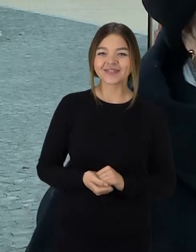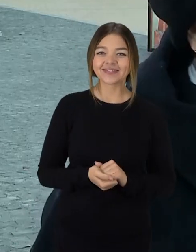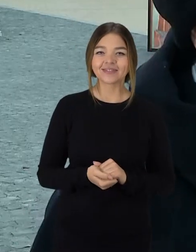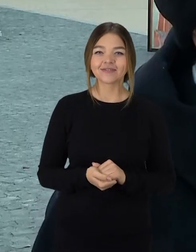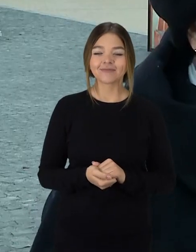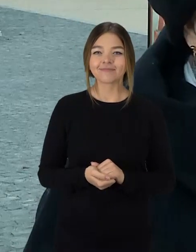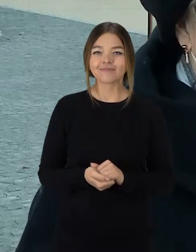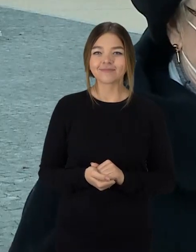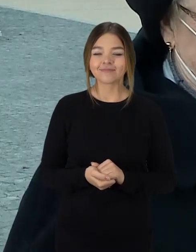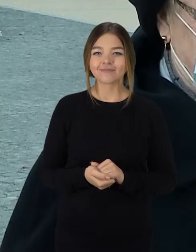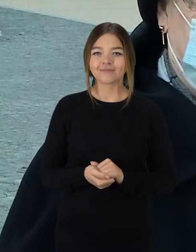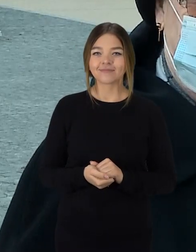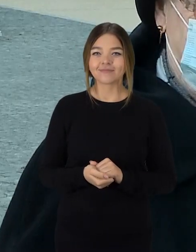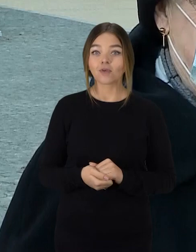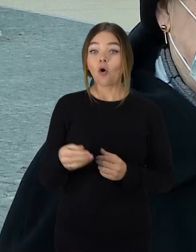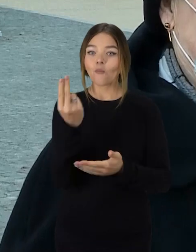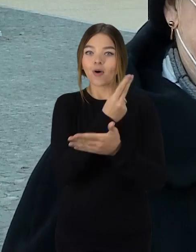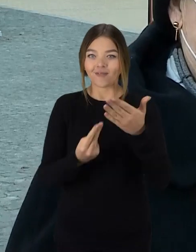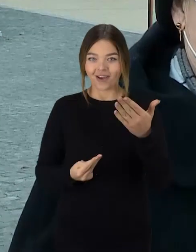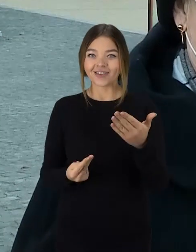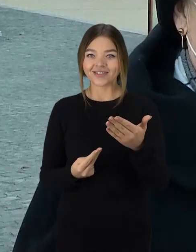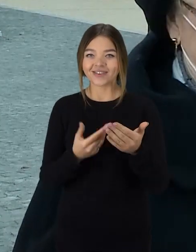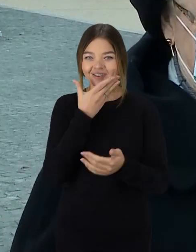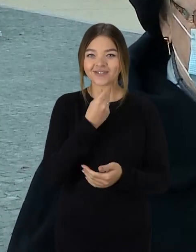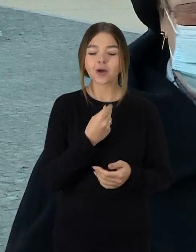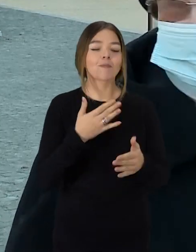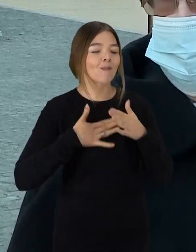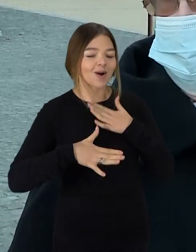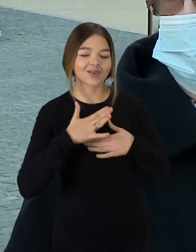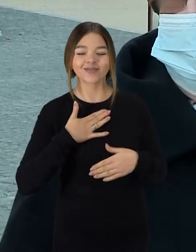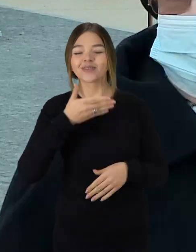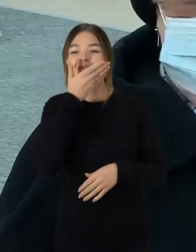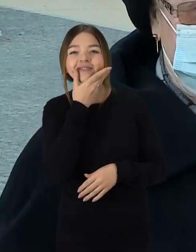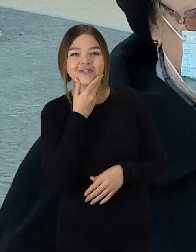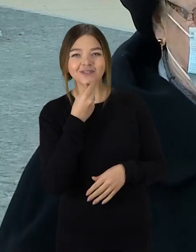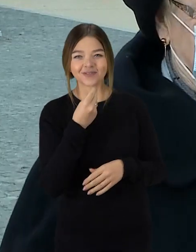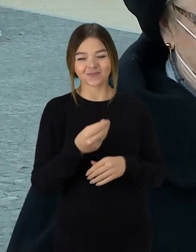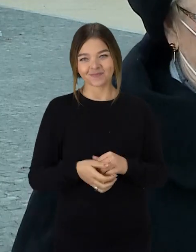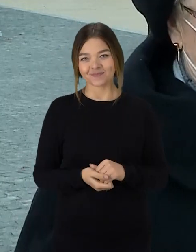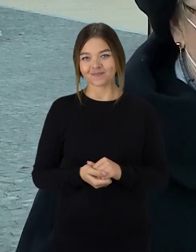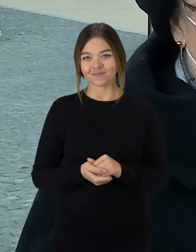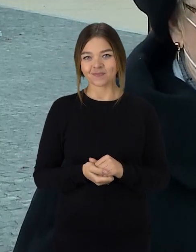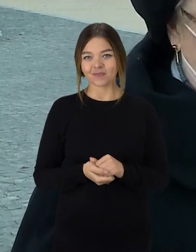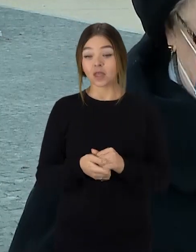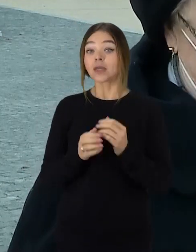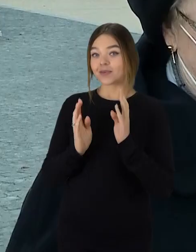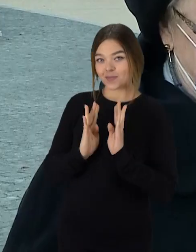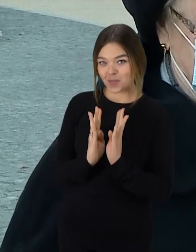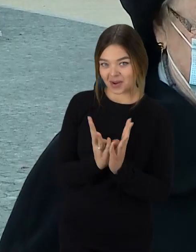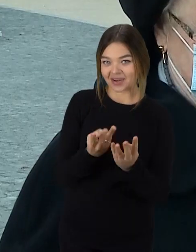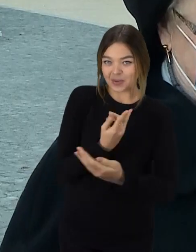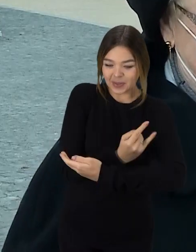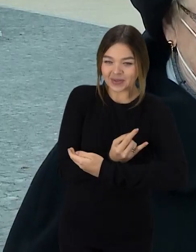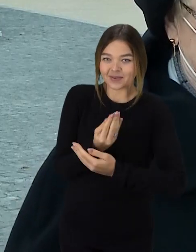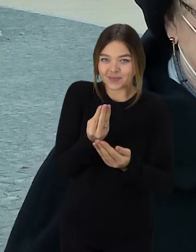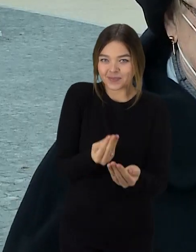tik, kad kai priekščioniam, kad va tokie paveiksliai. Labai malonu, labai gražu. Ir tą pra kartėlę? Taip, ir